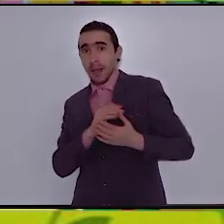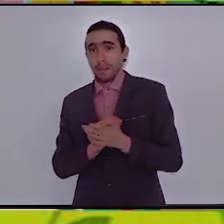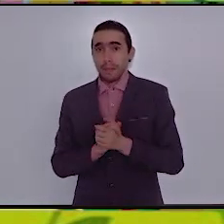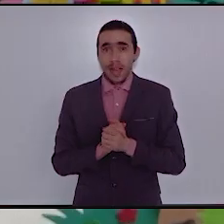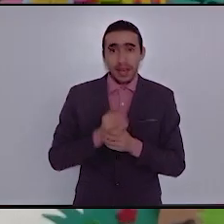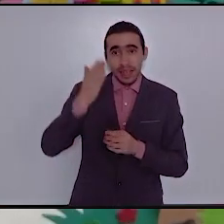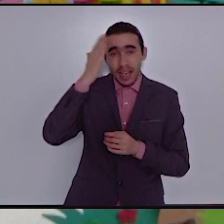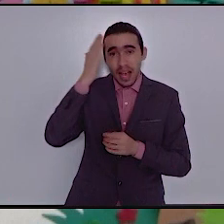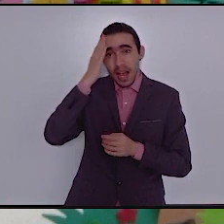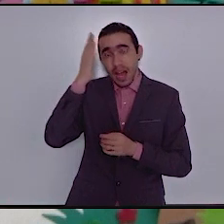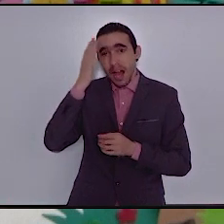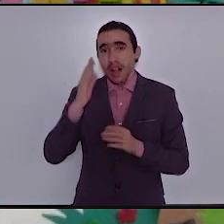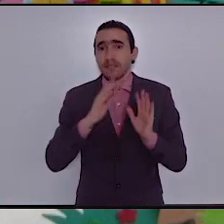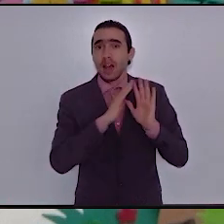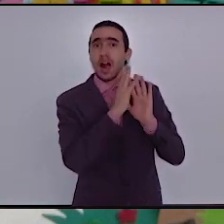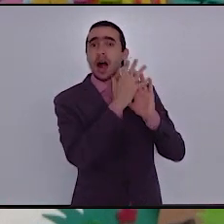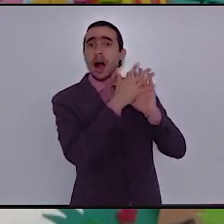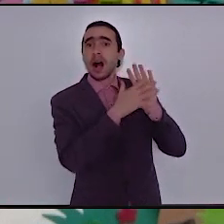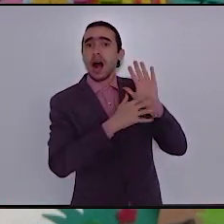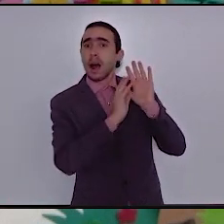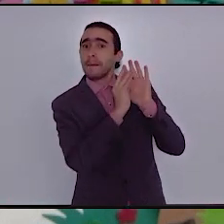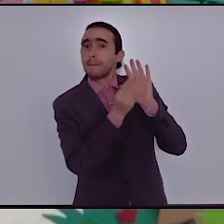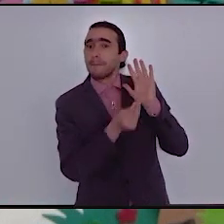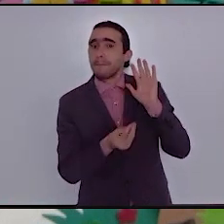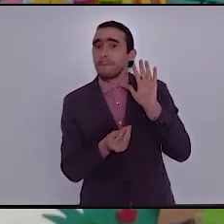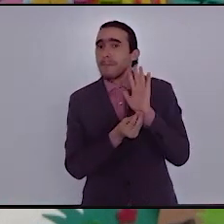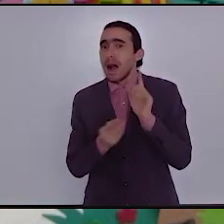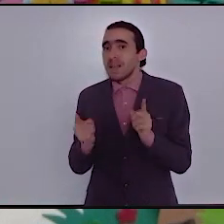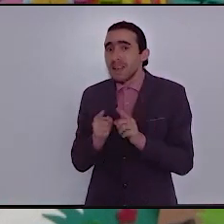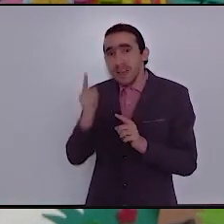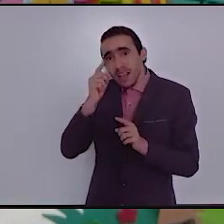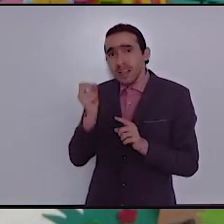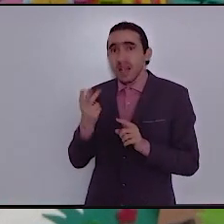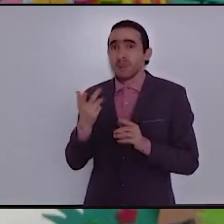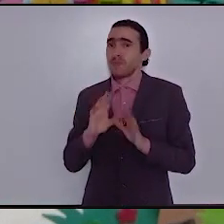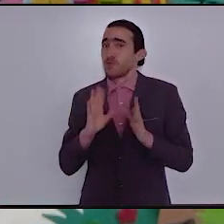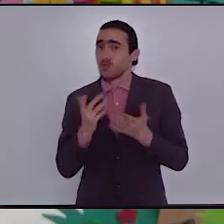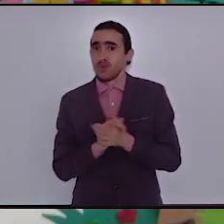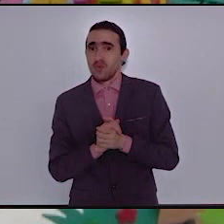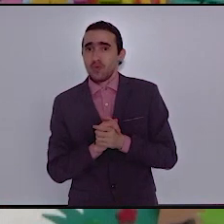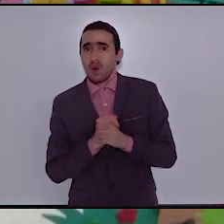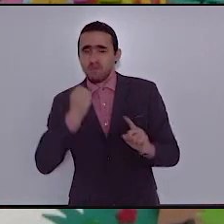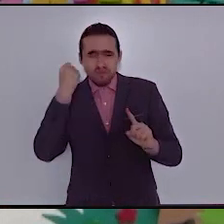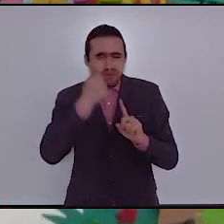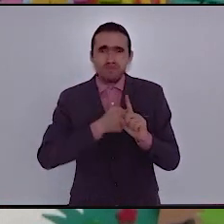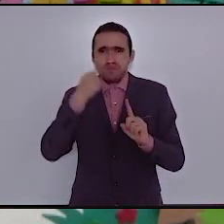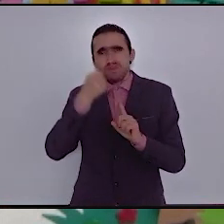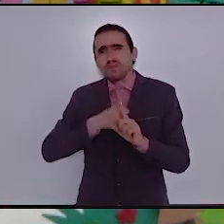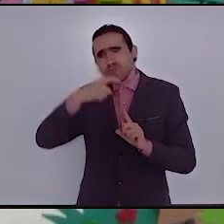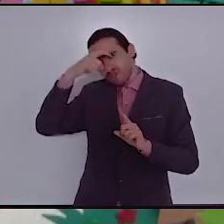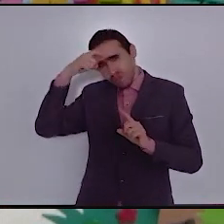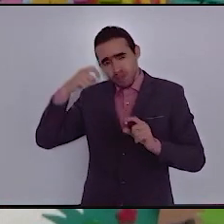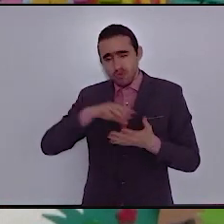قد عرفنا أن المعنى العام لنص الغراب والجرة هو عدم الاستسلام ومواجهة